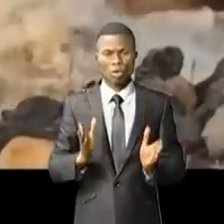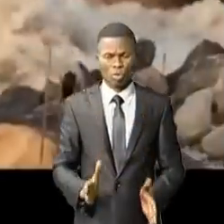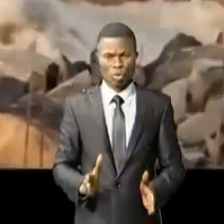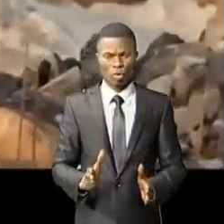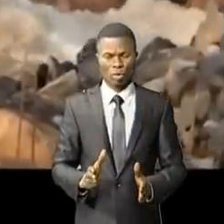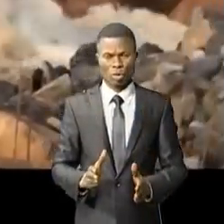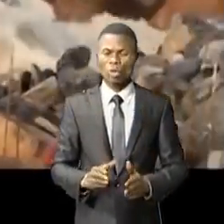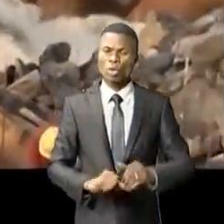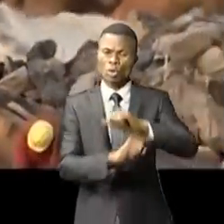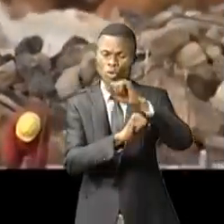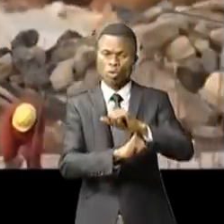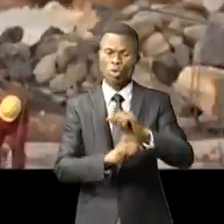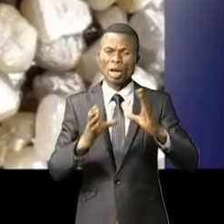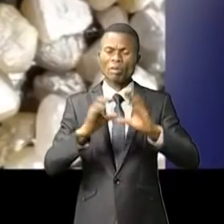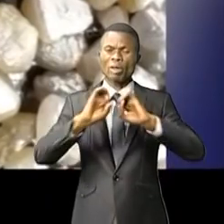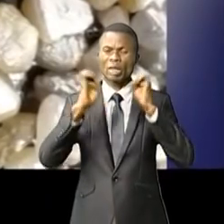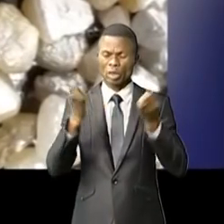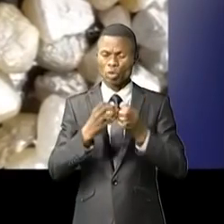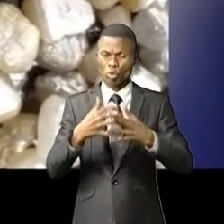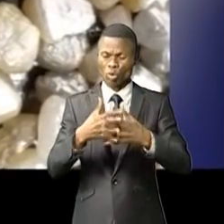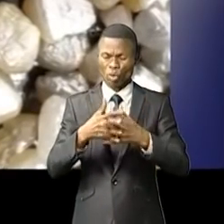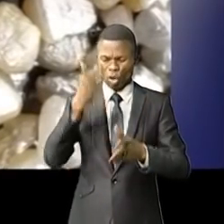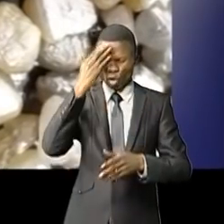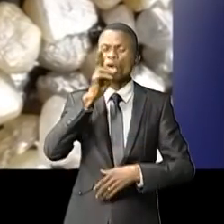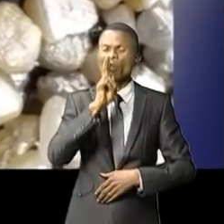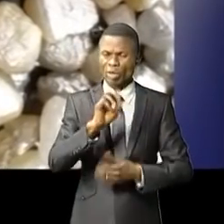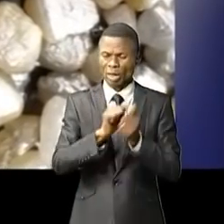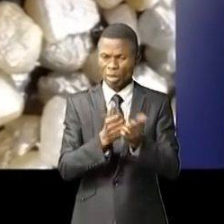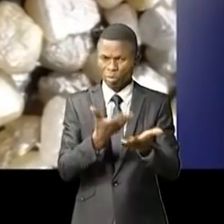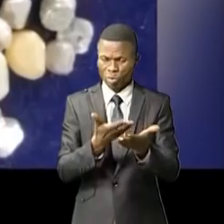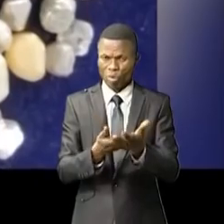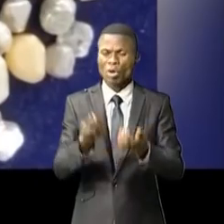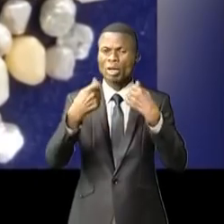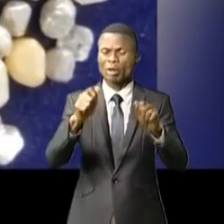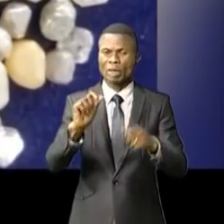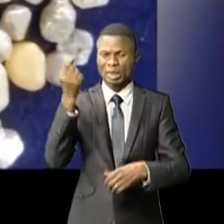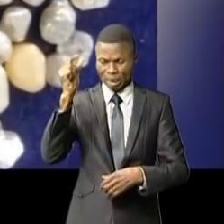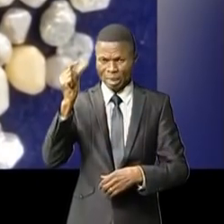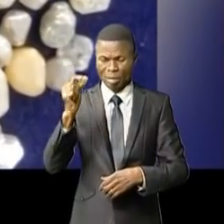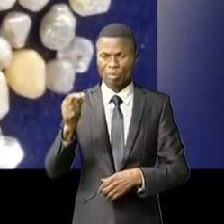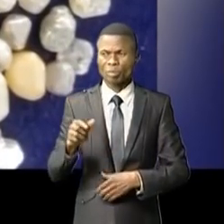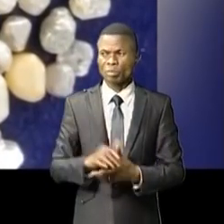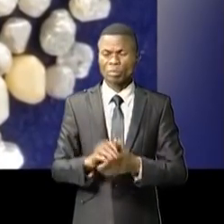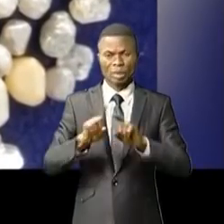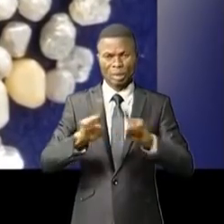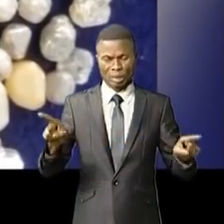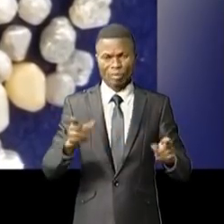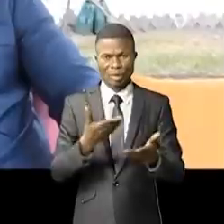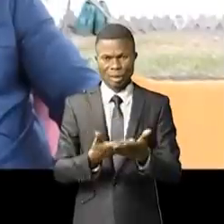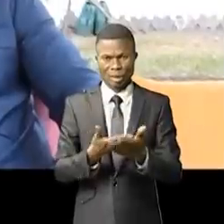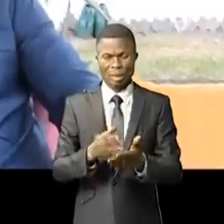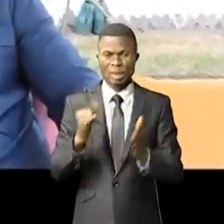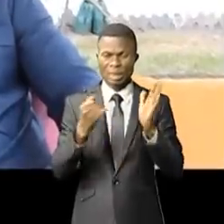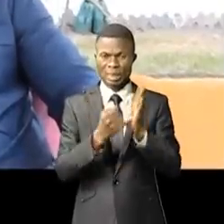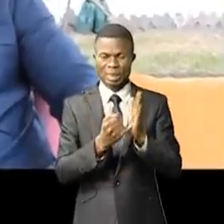partenaire de la firme chinoise, à voir clair dans cette affaire de la vente du diamant. Une différence de 6